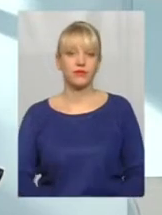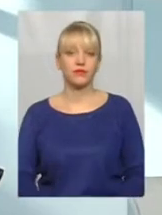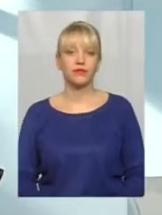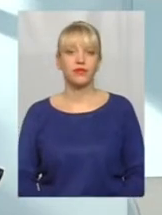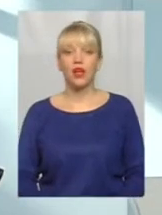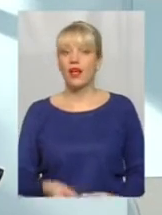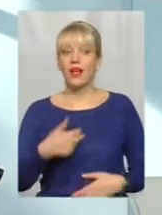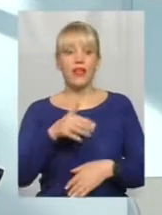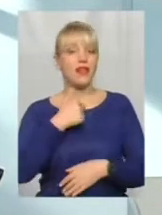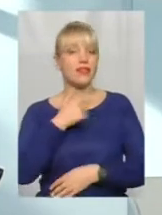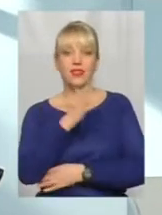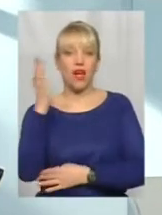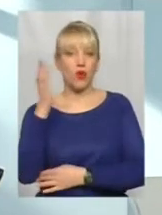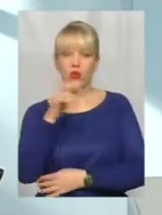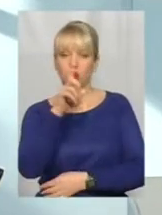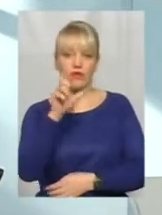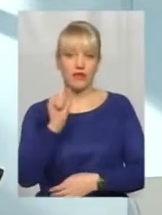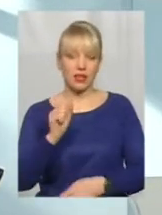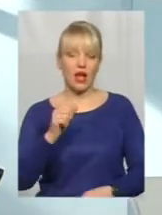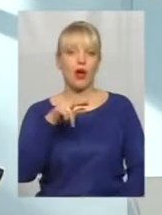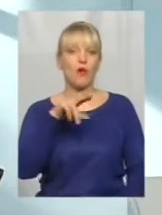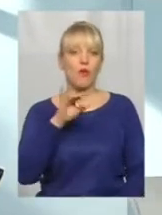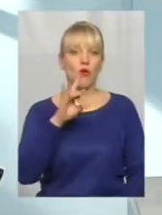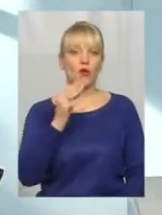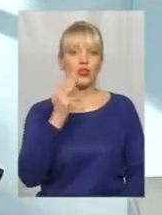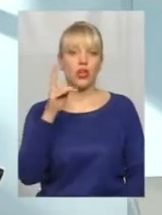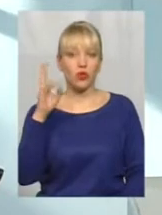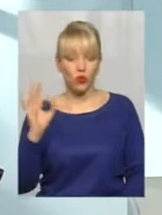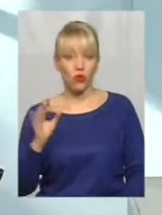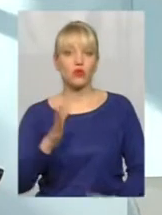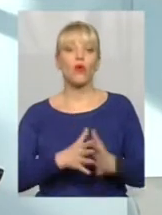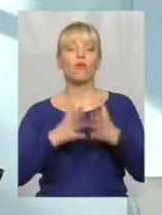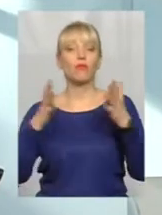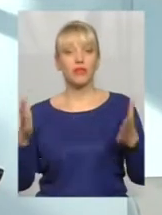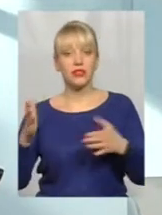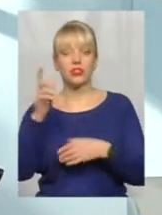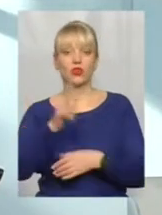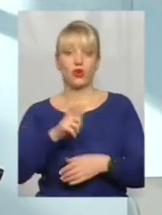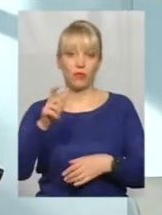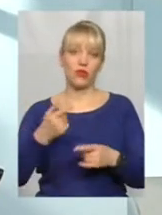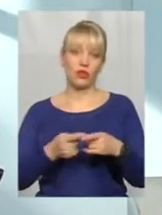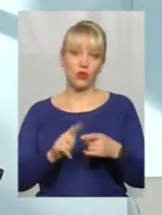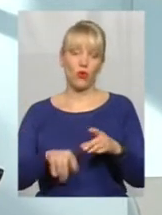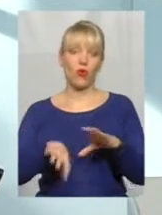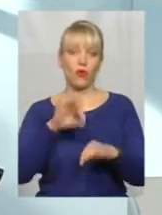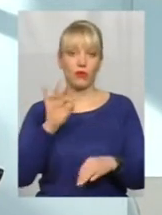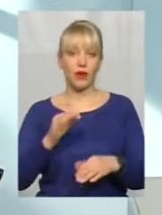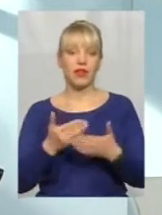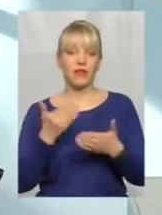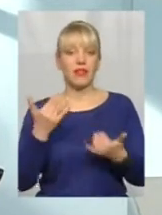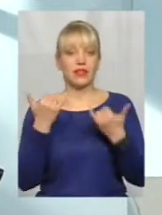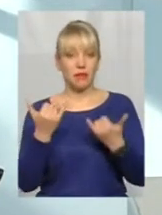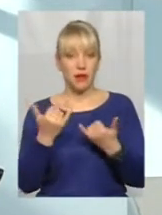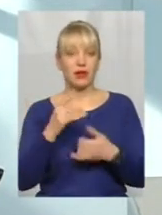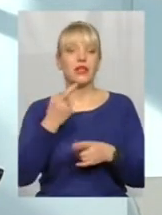Я не голосував за Порошенка, але більшість громадян його обрали, і тепер він мій президент.